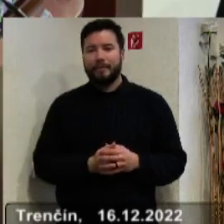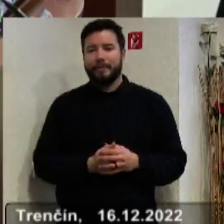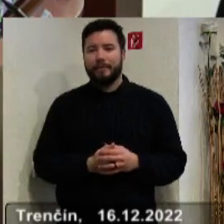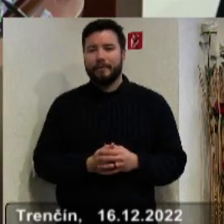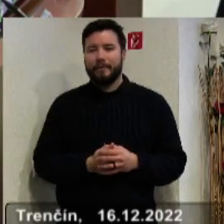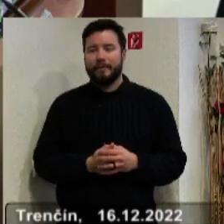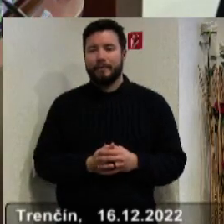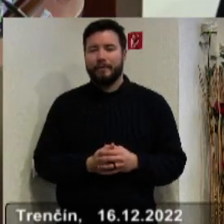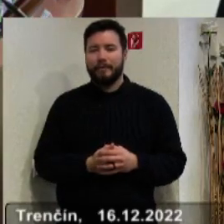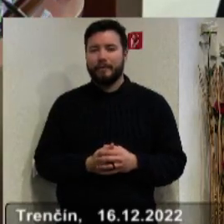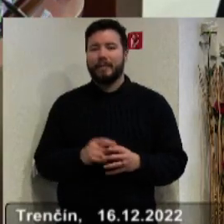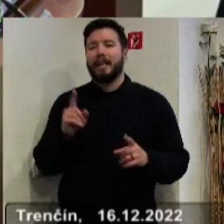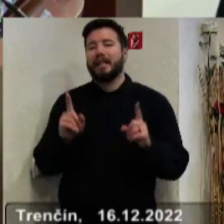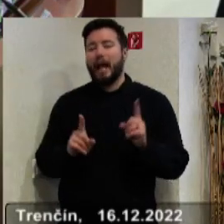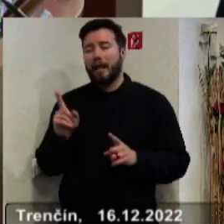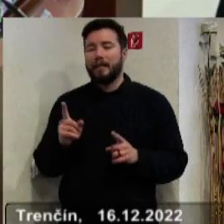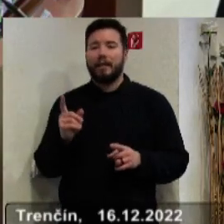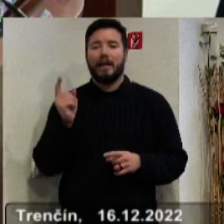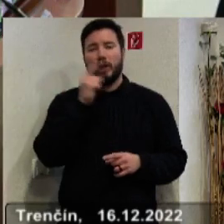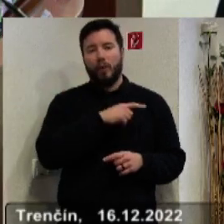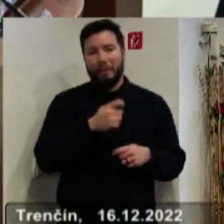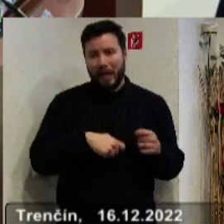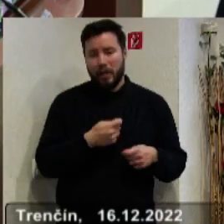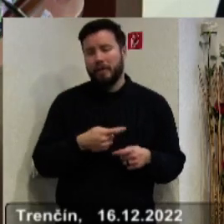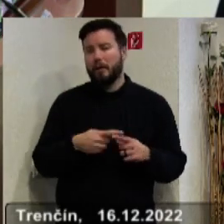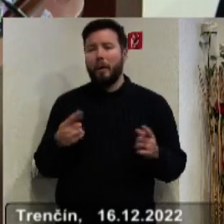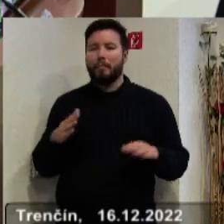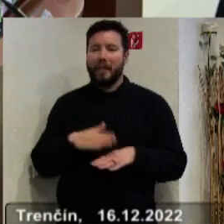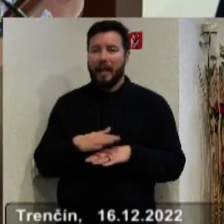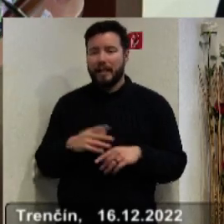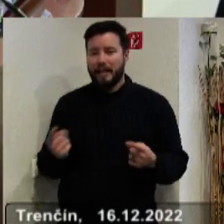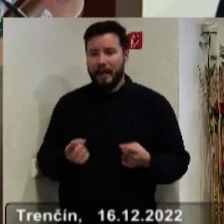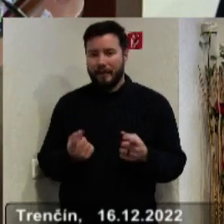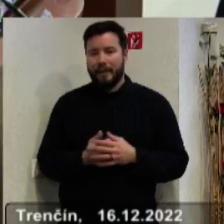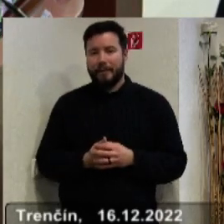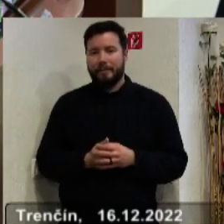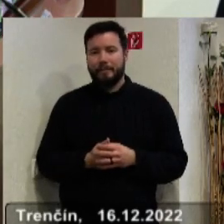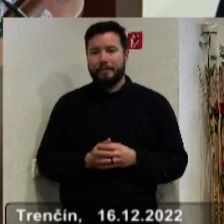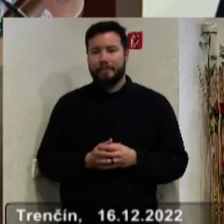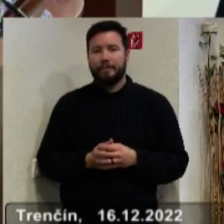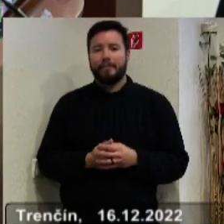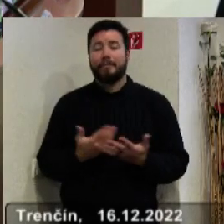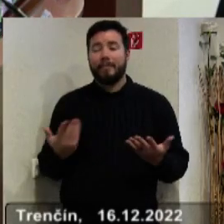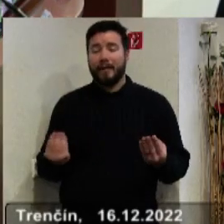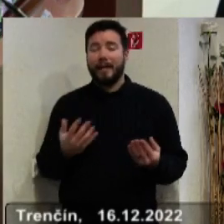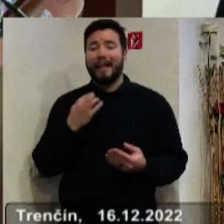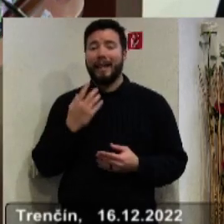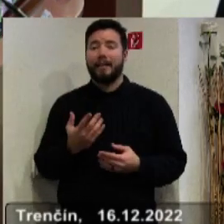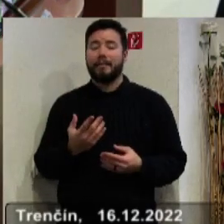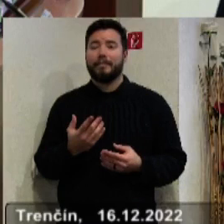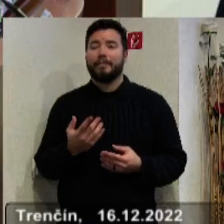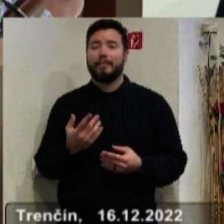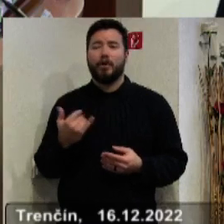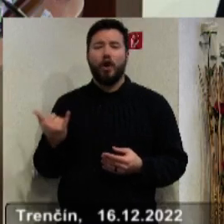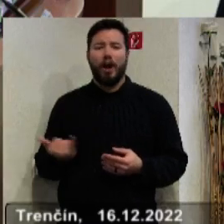Zároveň tam idú niekedy aj za pracovnými a podnikateľskými aktivitami. Vrcholom ale je, keď nám